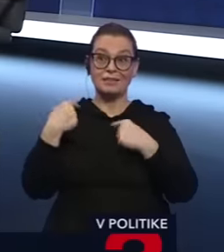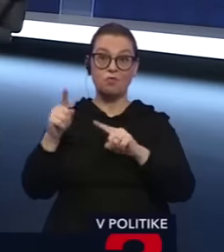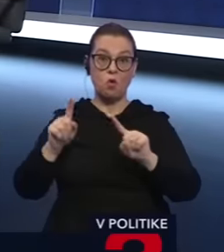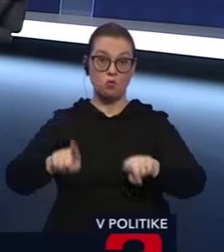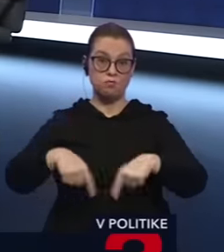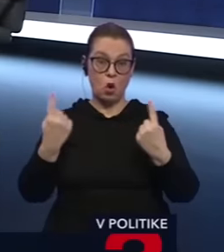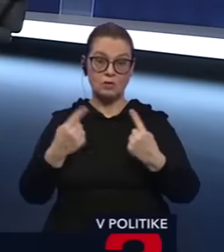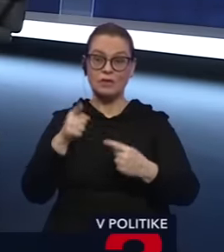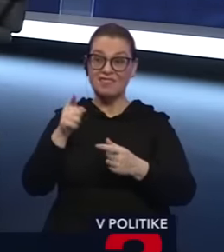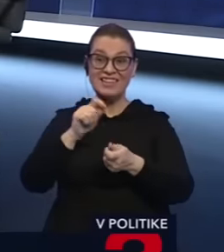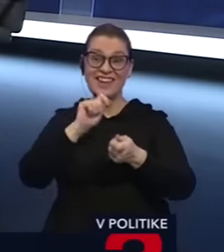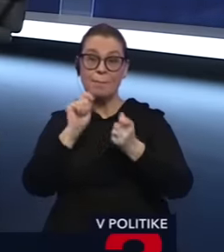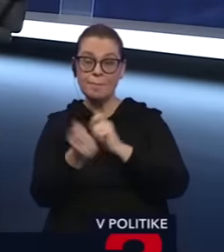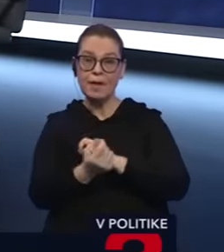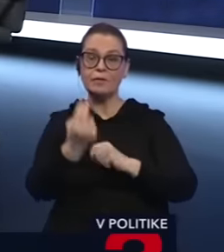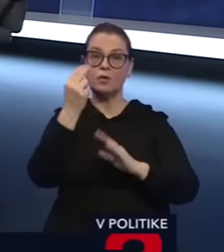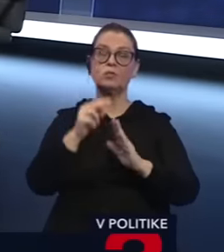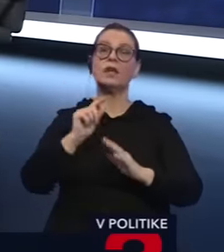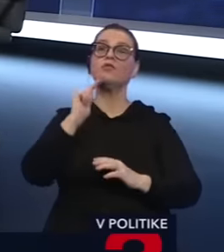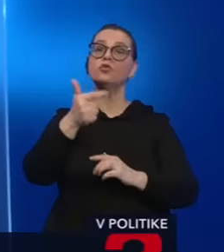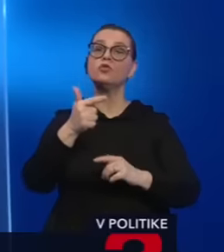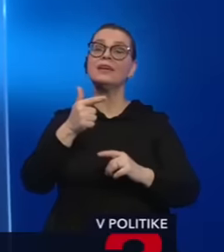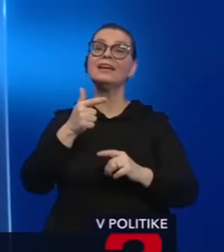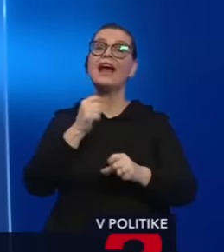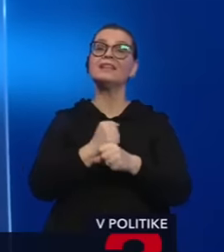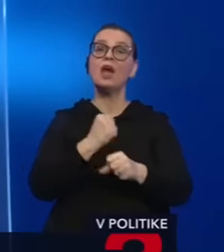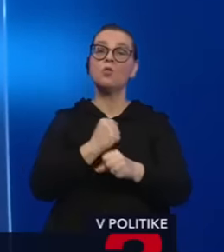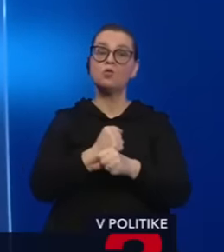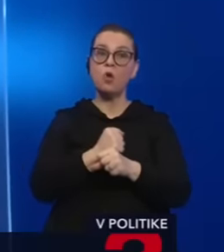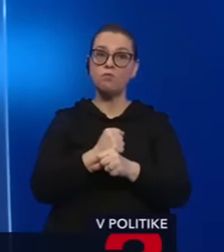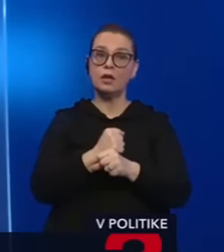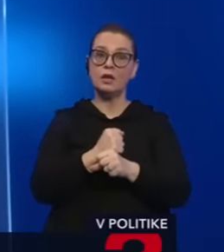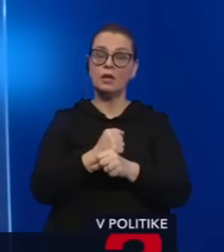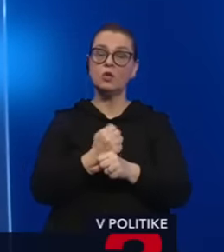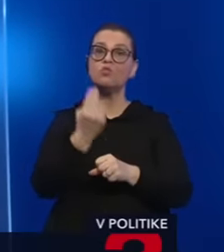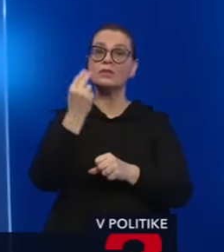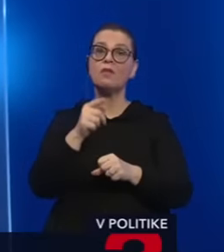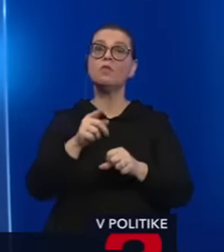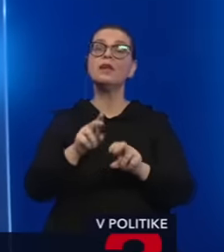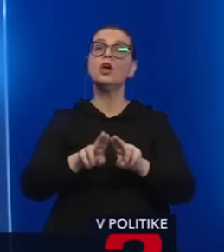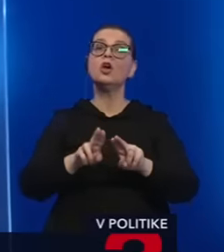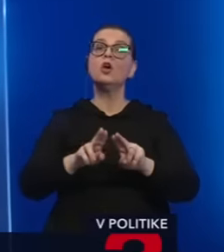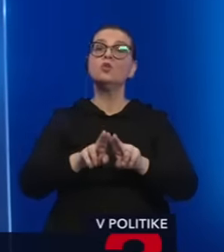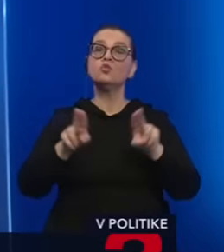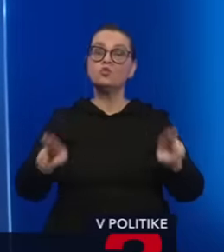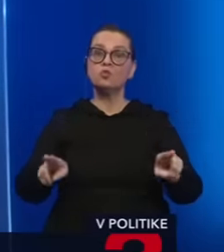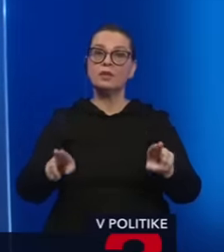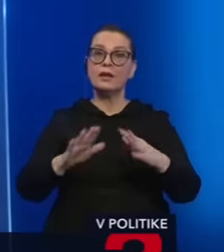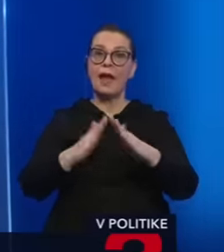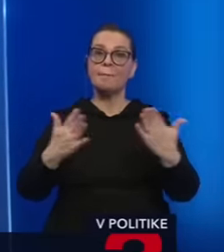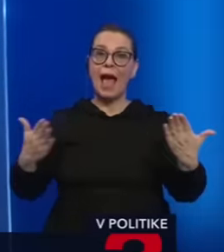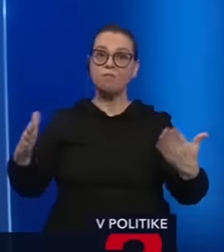menili ústavu s krátenom legislatívnom konaním. Druhýkrát ste to urobili pri súdnej mape, ktorá rušila súdy